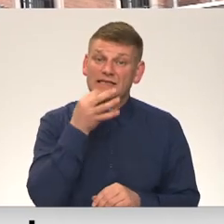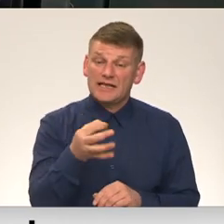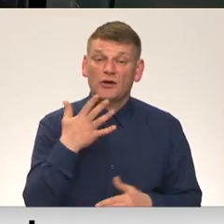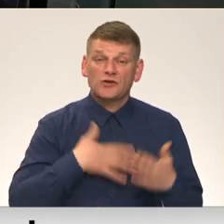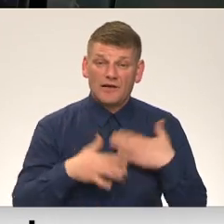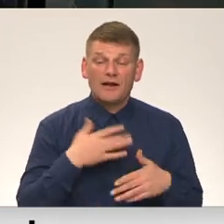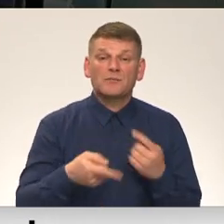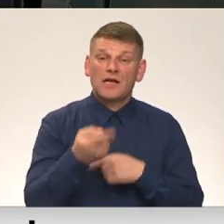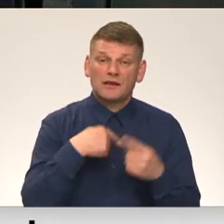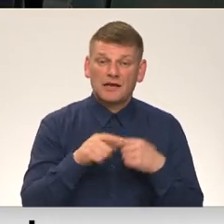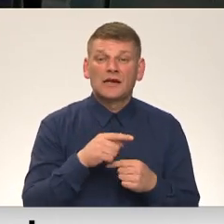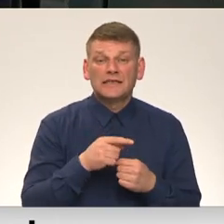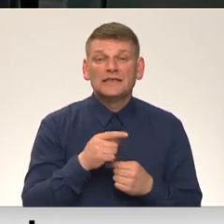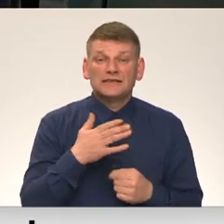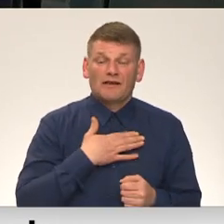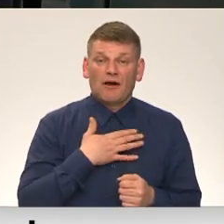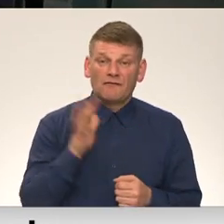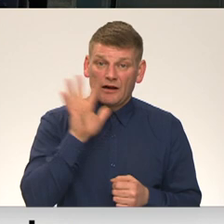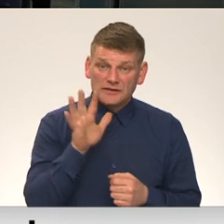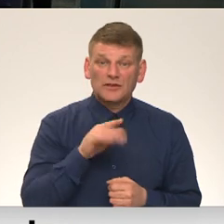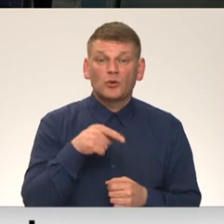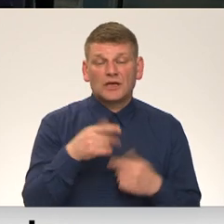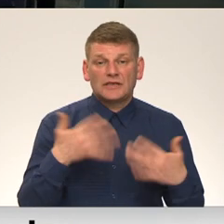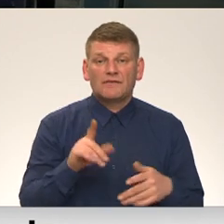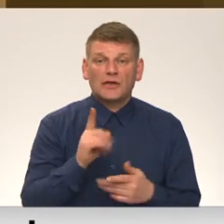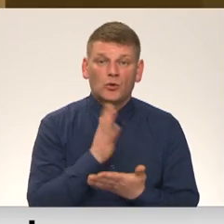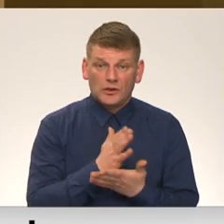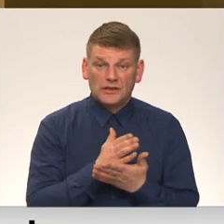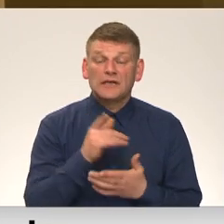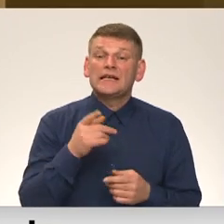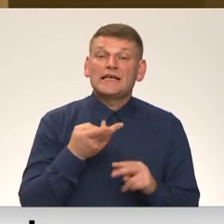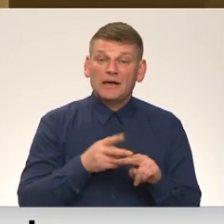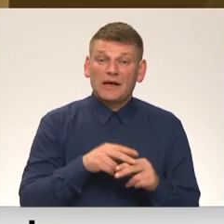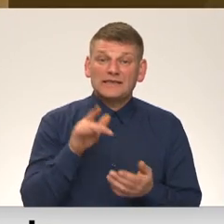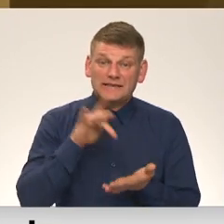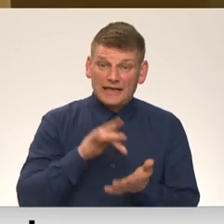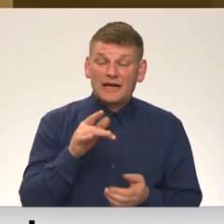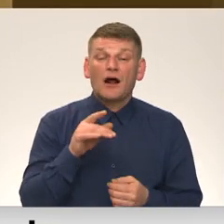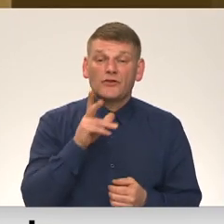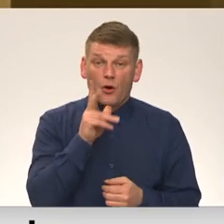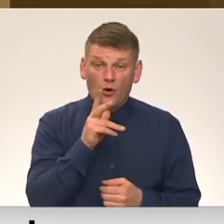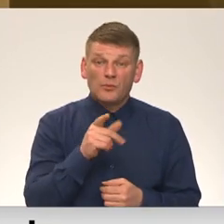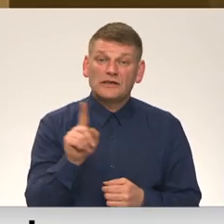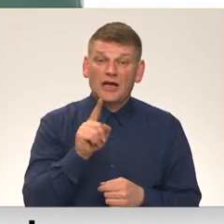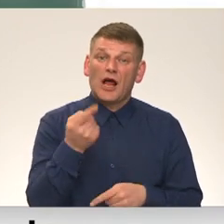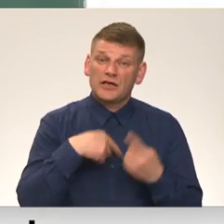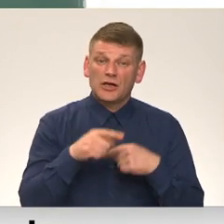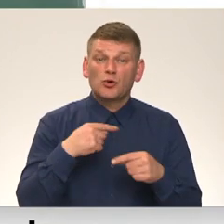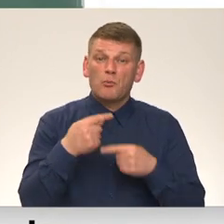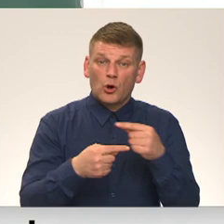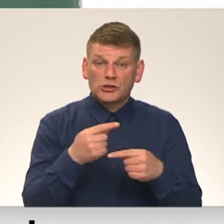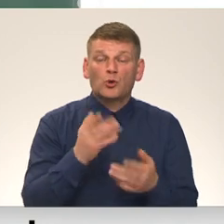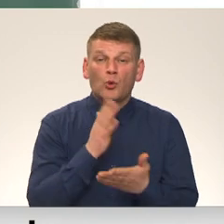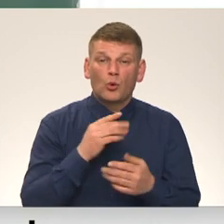vēlmi atgriezties mītnes valstī, un tas jau ir nocicis. Tikmēr centrā Daugavpilī šobrīd atgriešanās procedūra